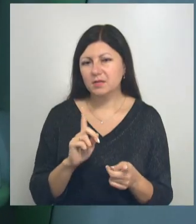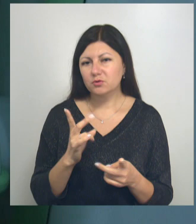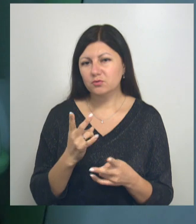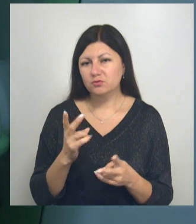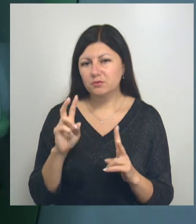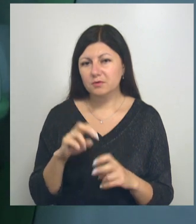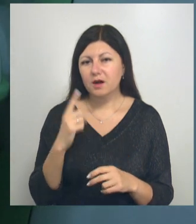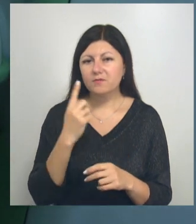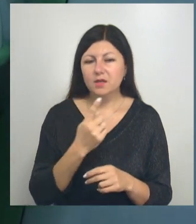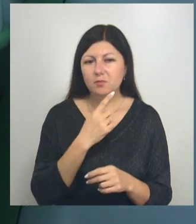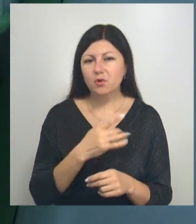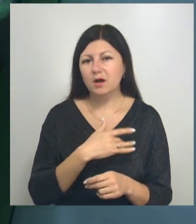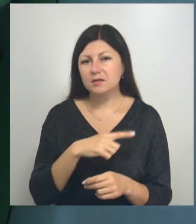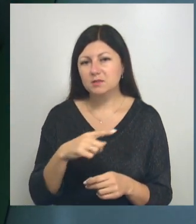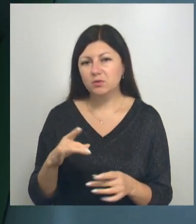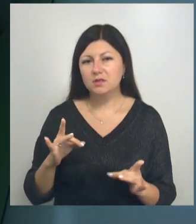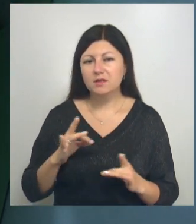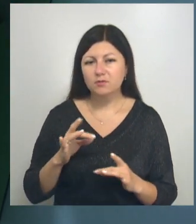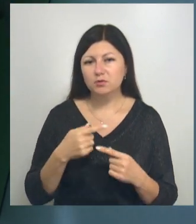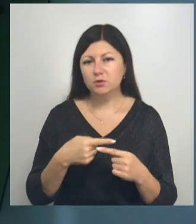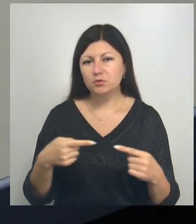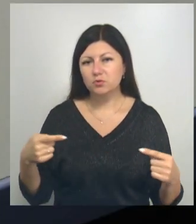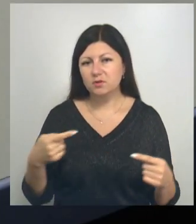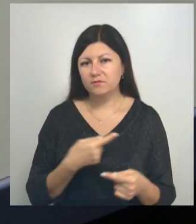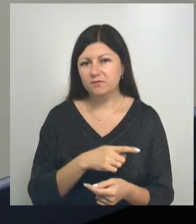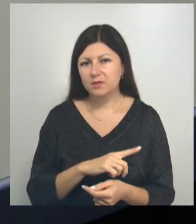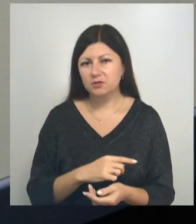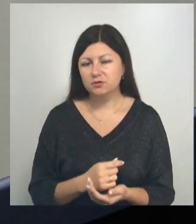числе офтальмолог, кардиолог, невролог и другие врачи.